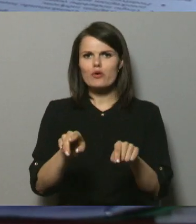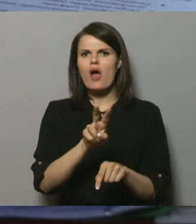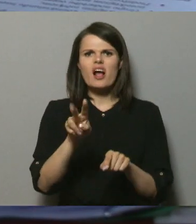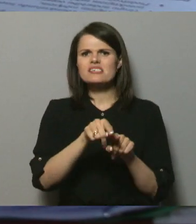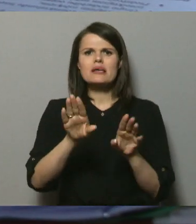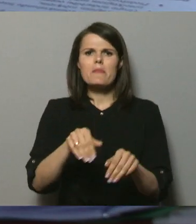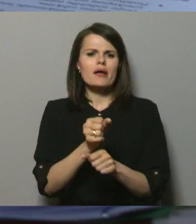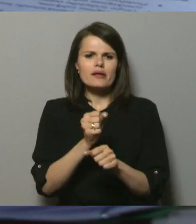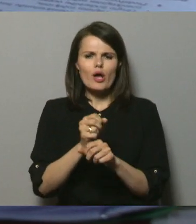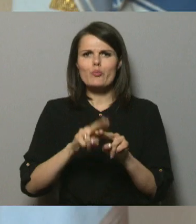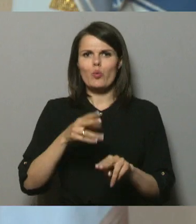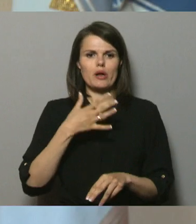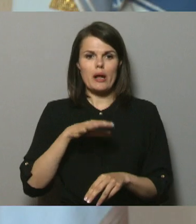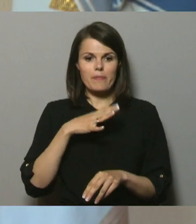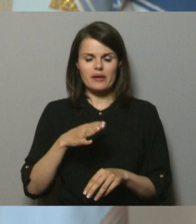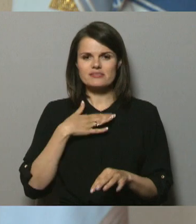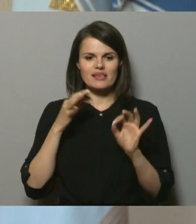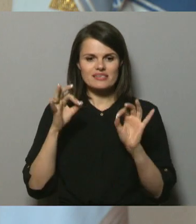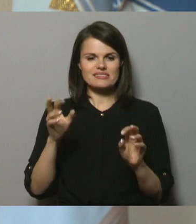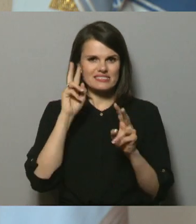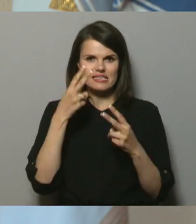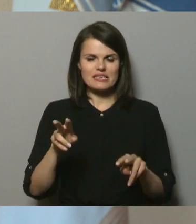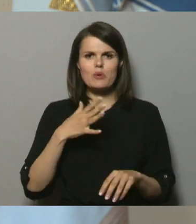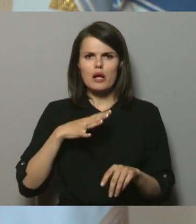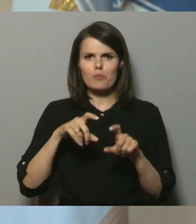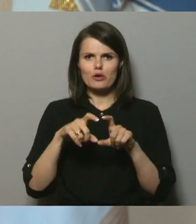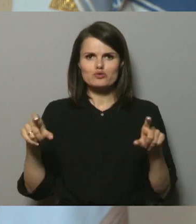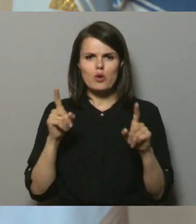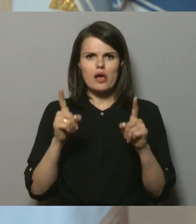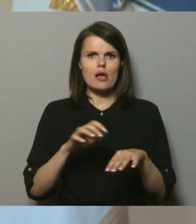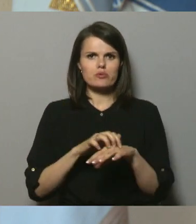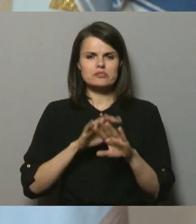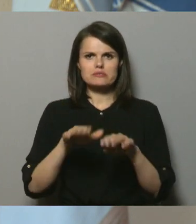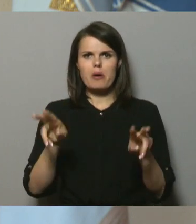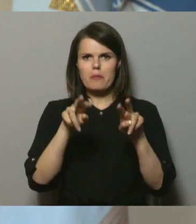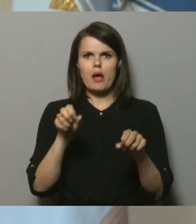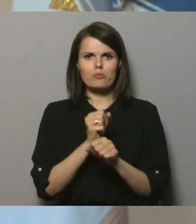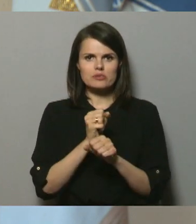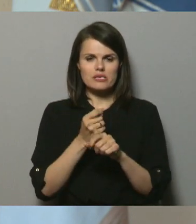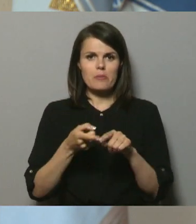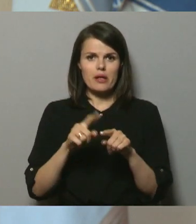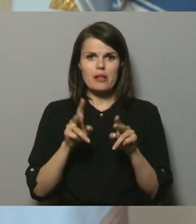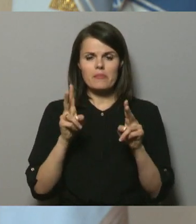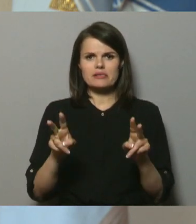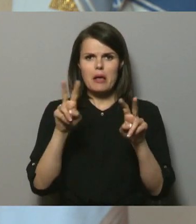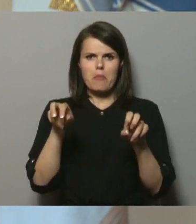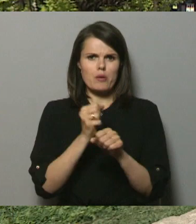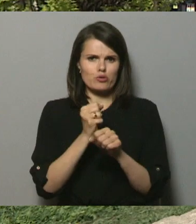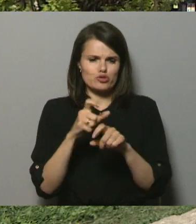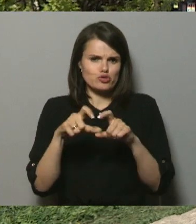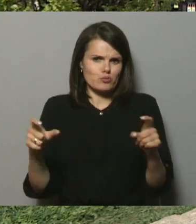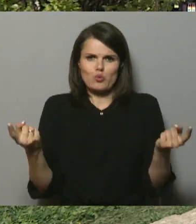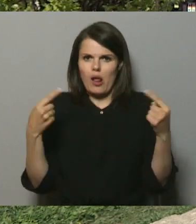ir par darbiem un kādēļ. Es īsti nesaprotu, kāpēc skolā būtu jābūt stresam par pārbaudas darbiem, jo pārbaudas darba skolā ir nemitīgi.